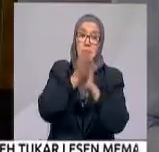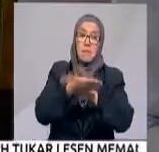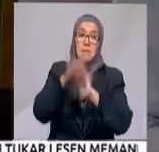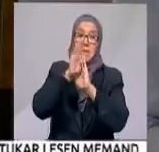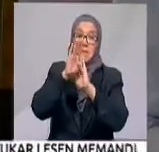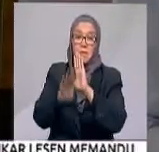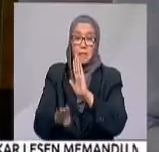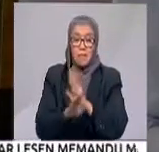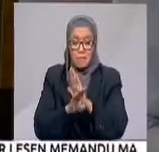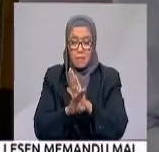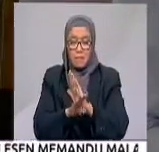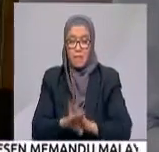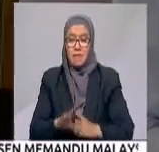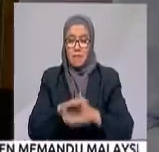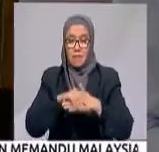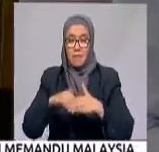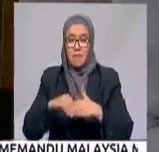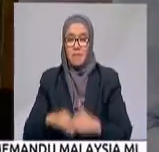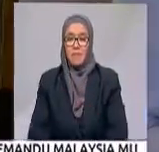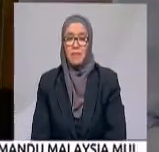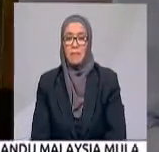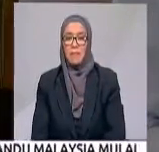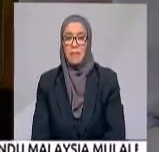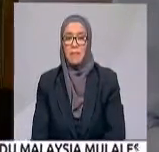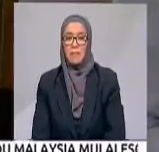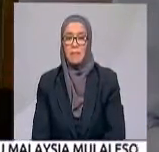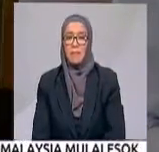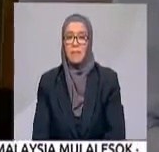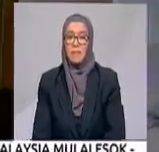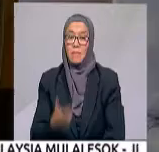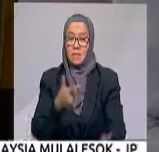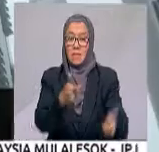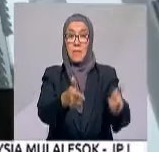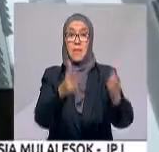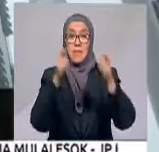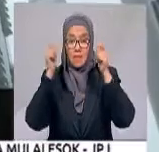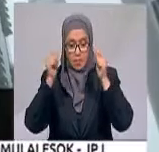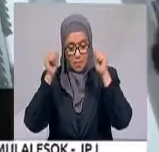Singapura lebih open untuk setkan tarikh perbincangan. Ya, secepat mungkin.